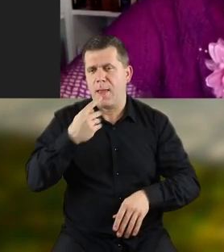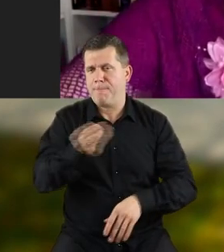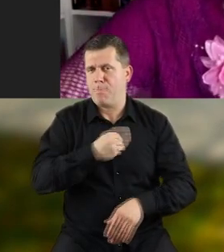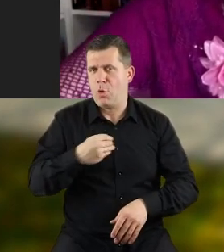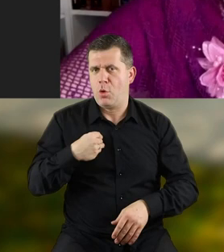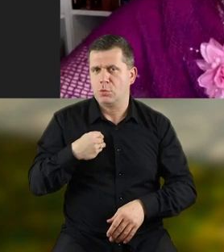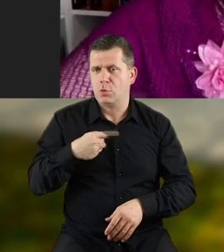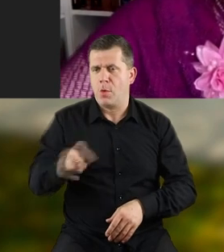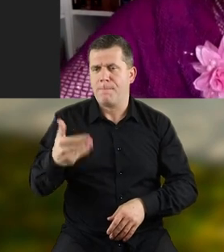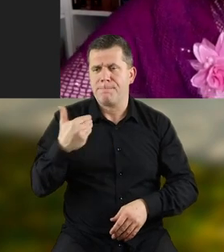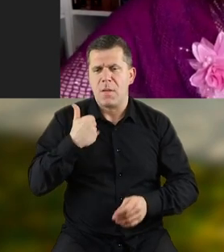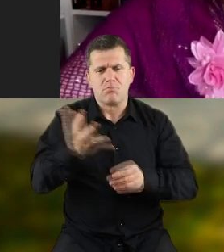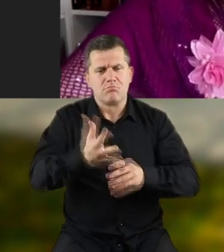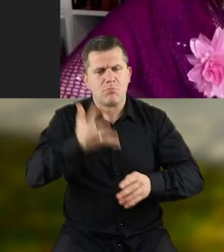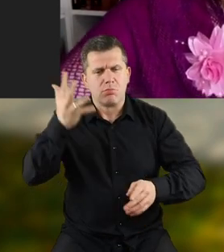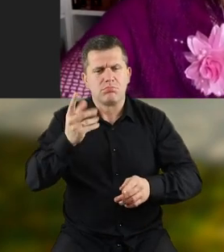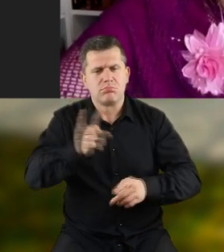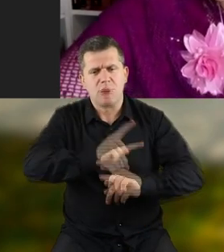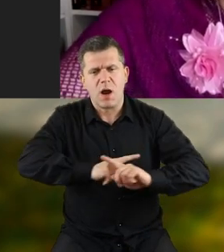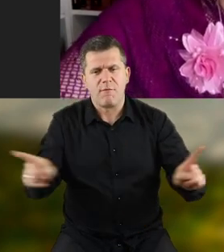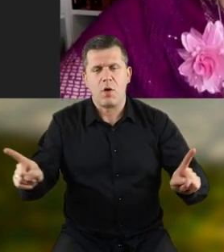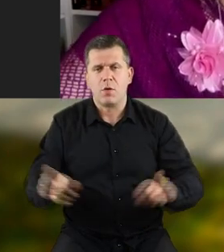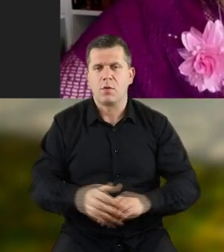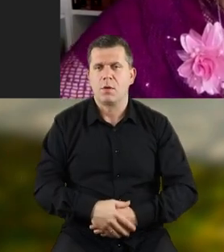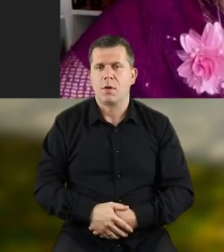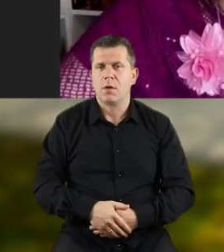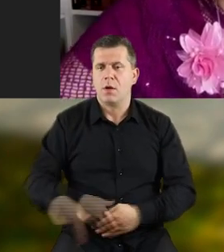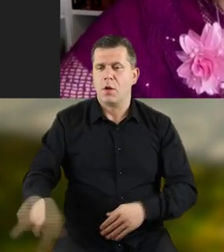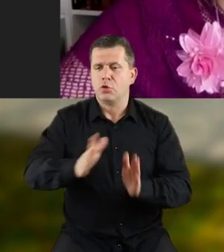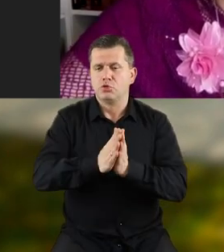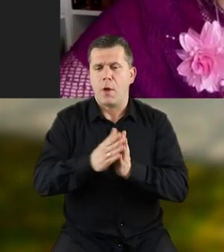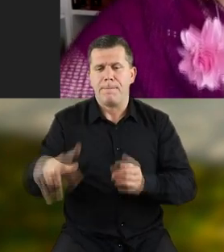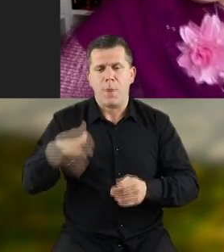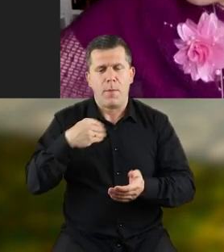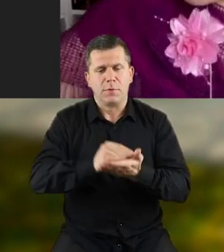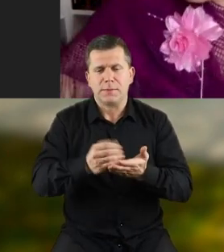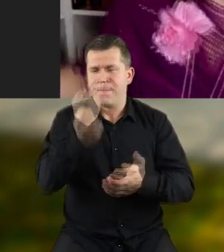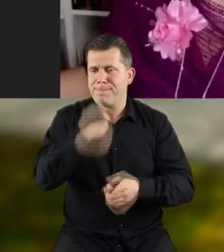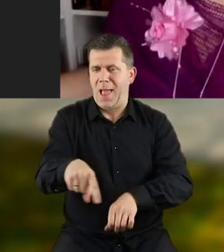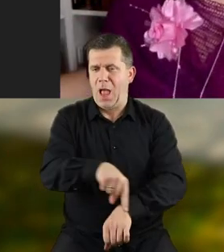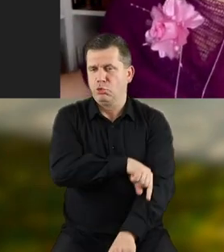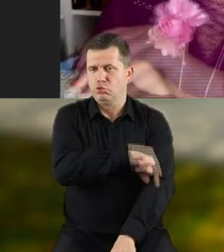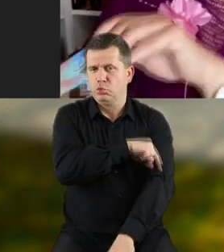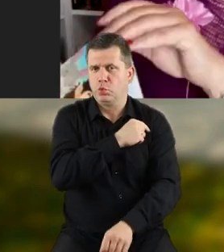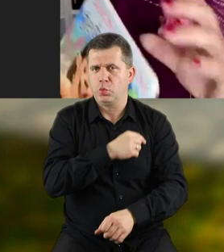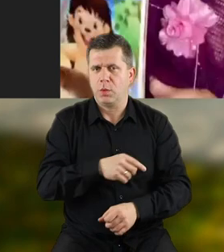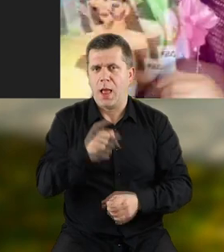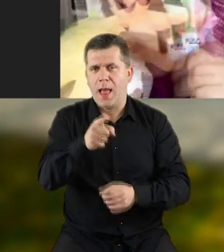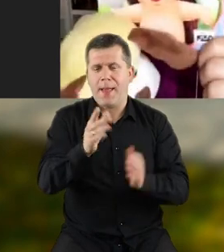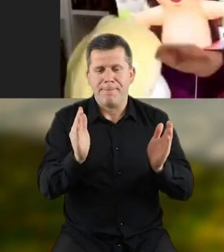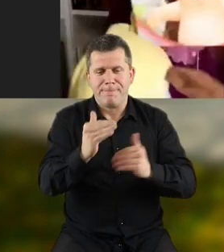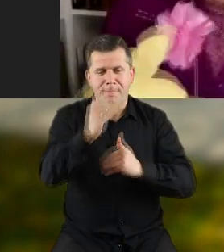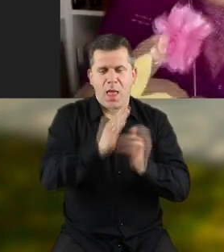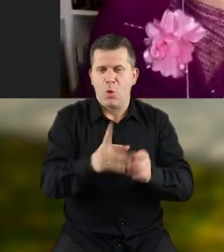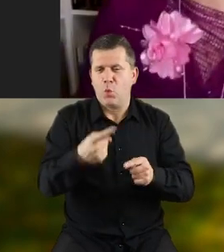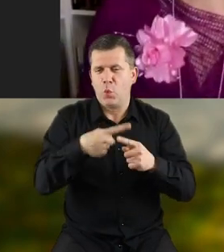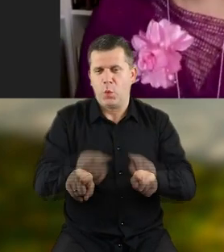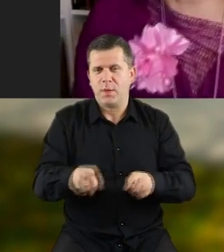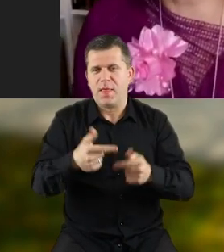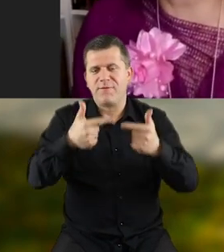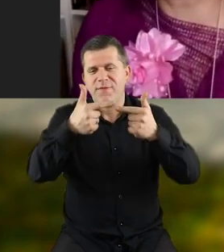polskiego, kiedy było to surowo zabronione. Te książki pisałam bardzo długo, te książki, króciutkie,